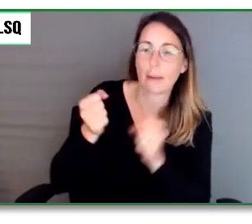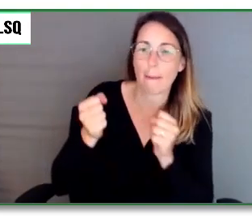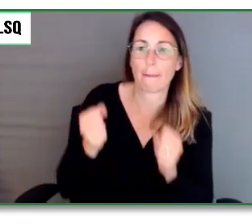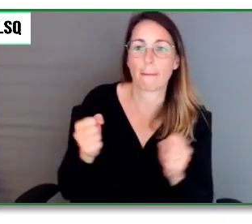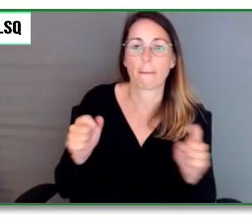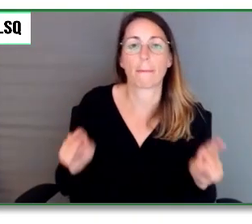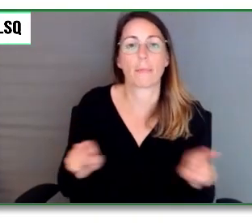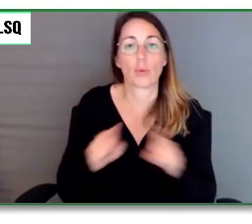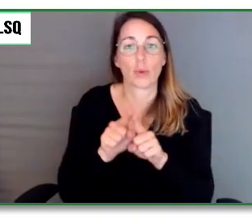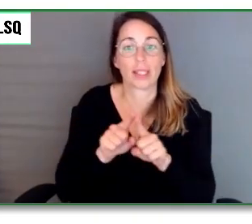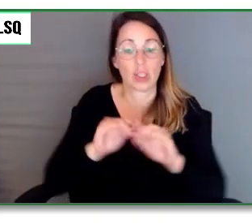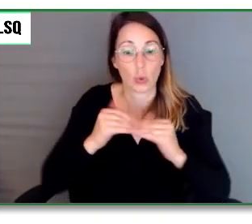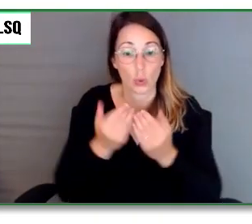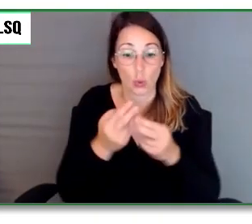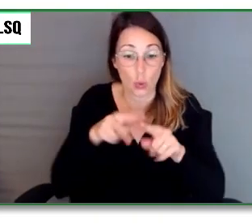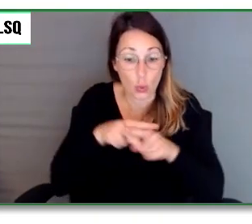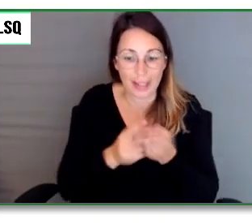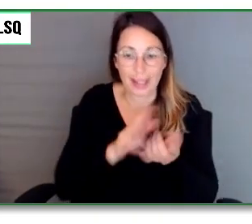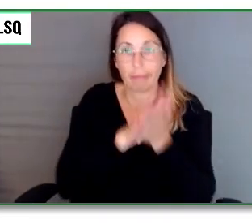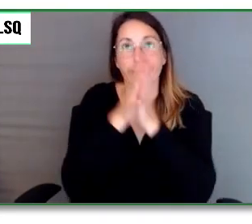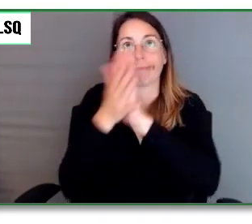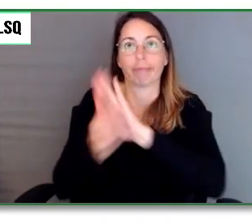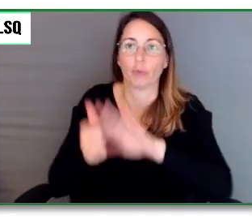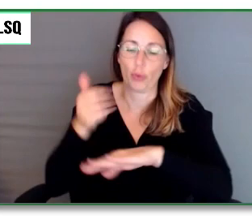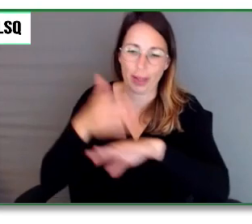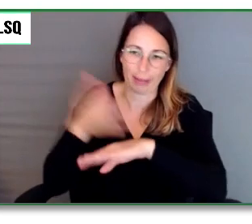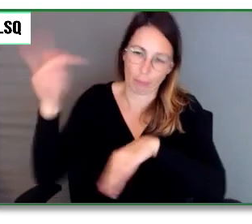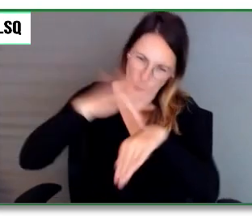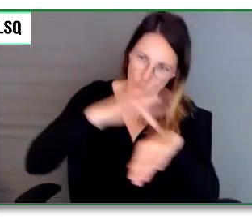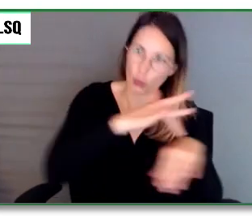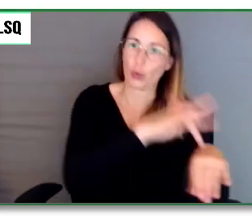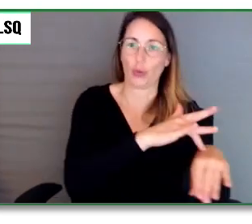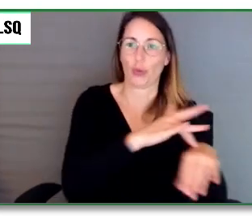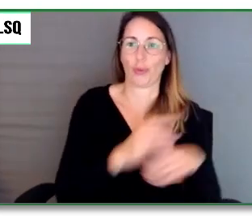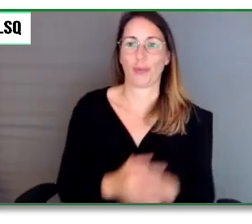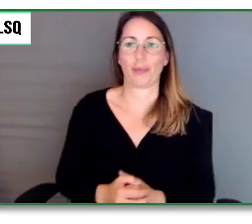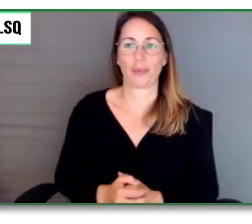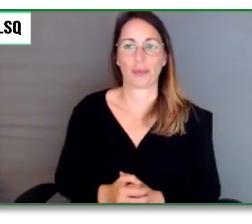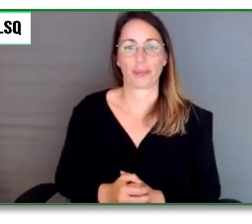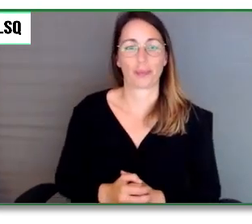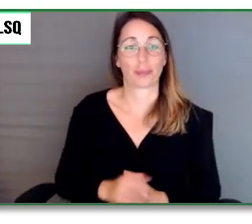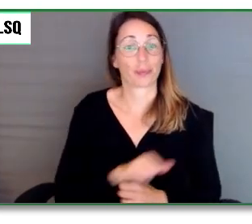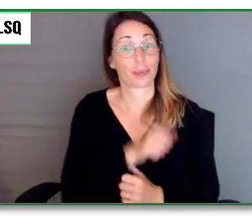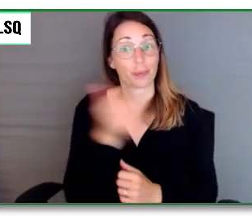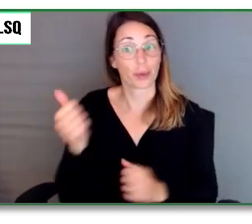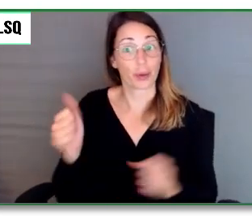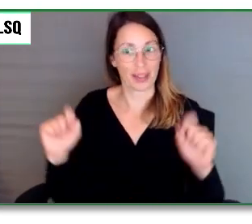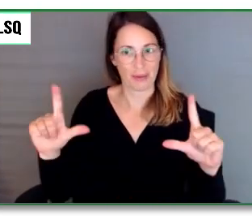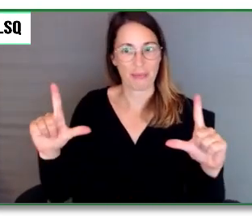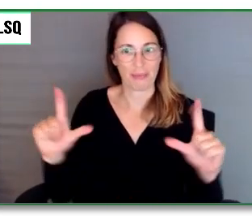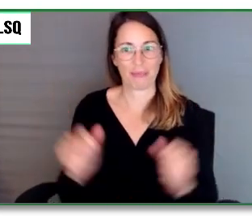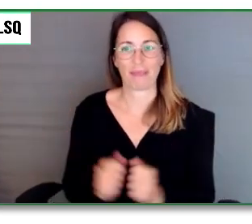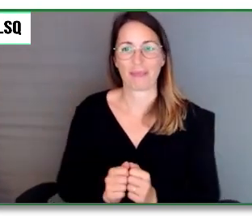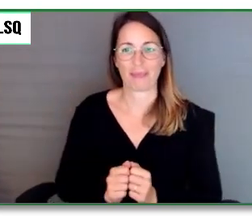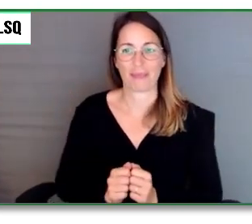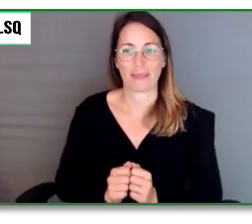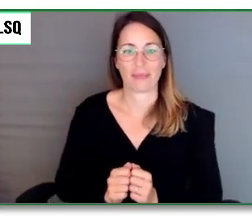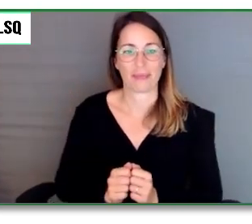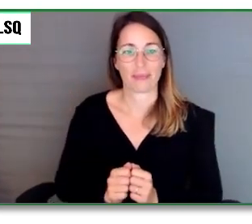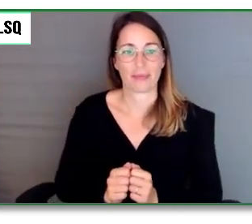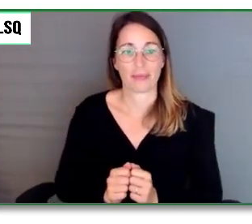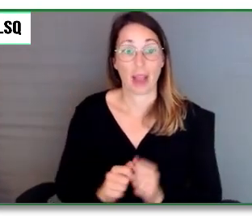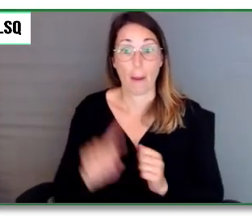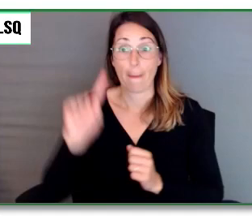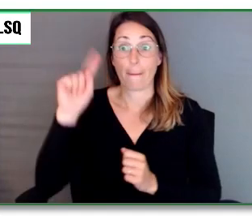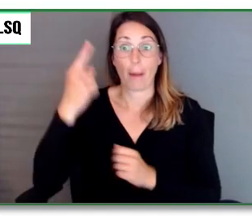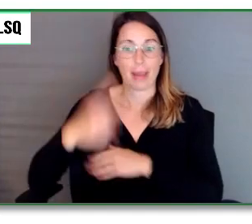devenir plus accessible. Prochaine diapo. Alors, le tout premier obstacle des trois que nous avons identifié, ce